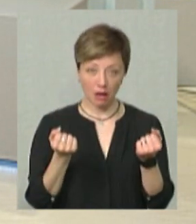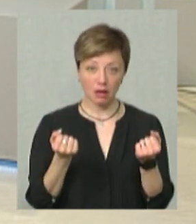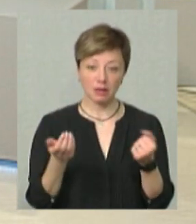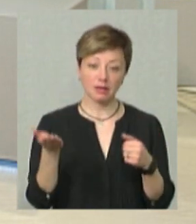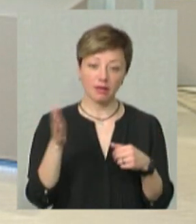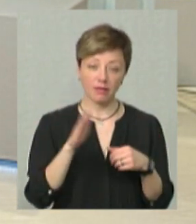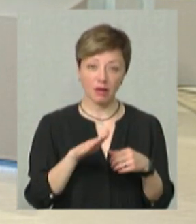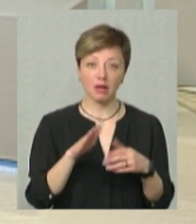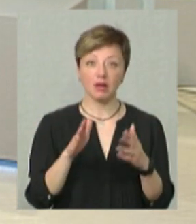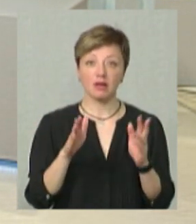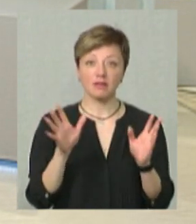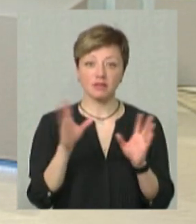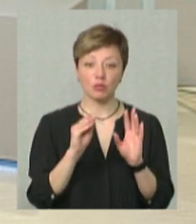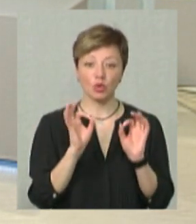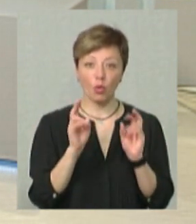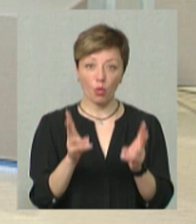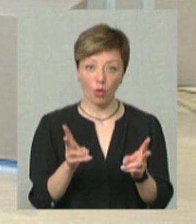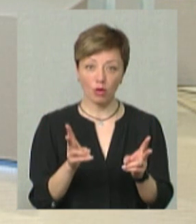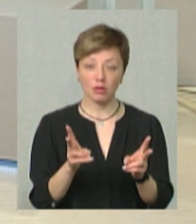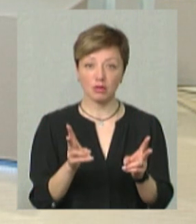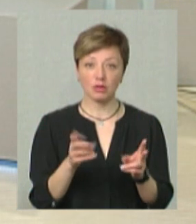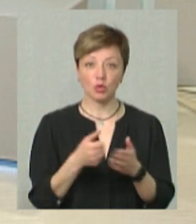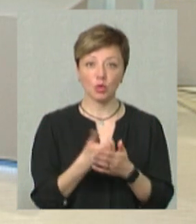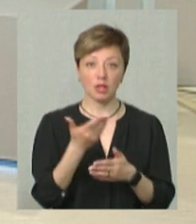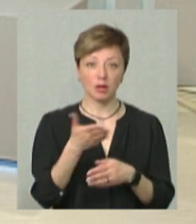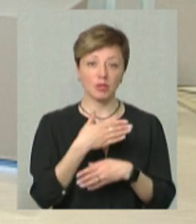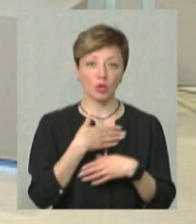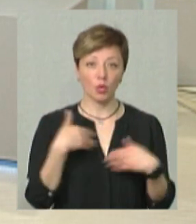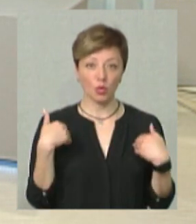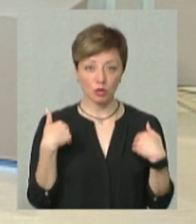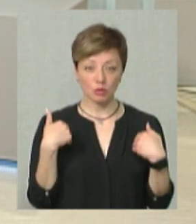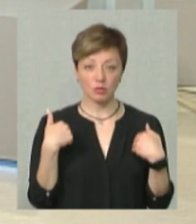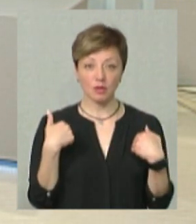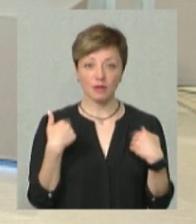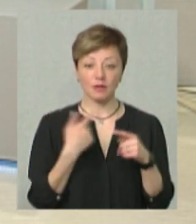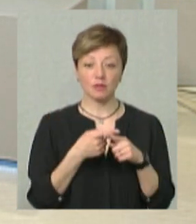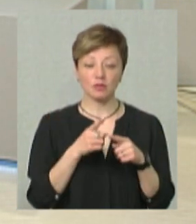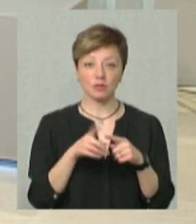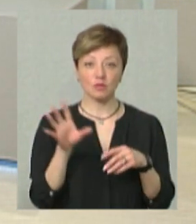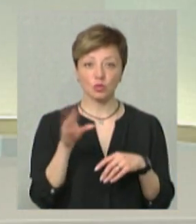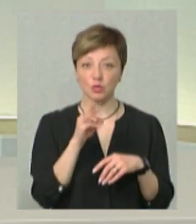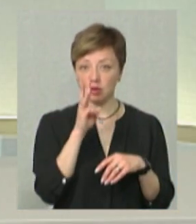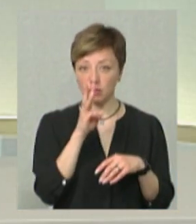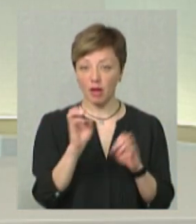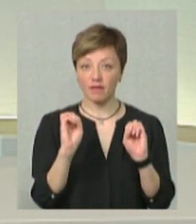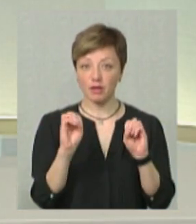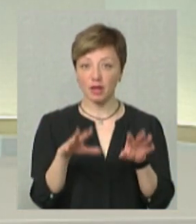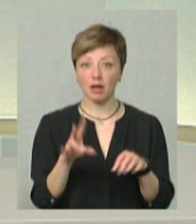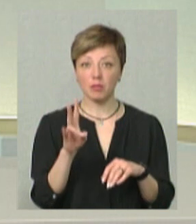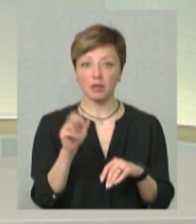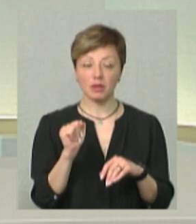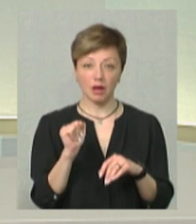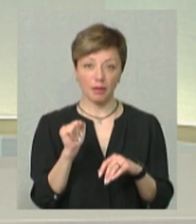давай, все буде ок, ми до тебе хочемо, тому що ми всю зарплату віддаємо на